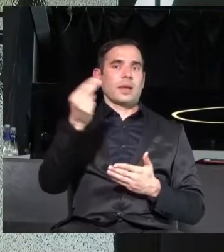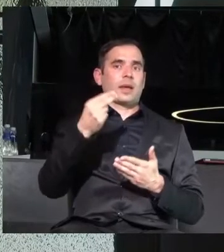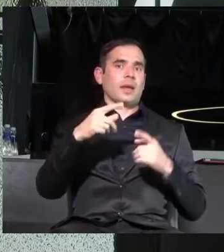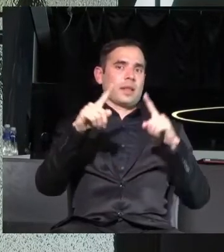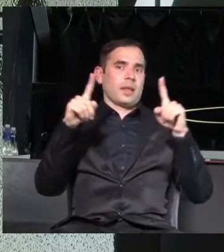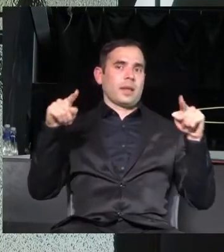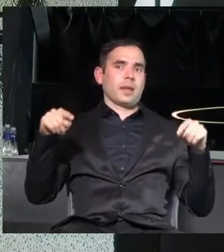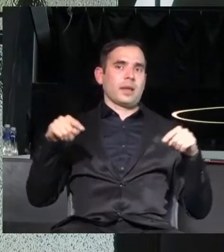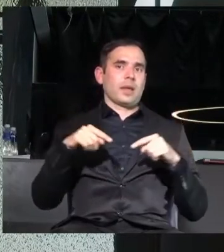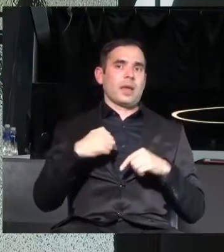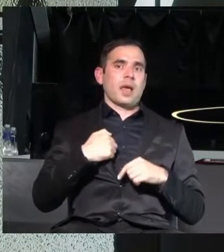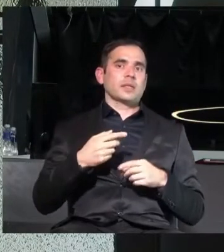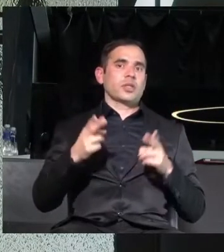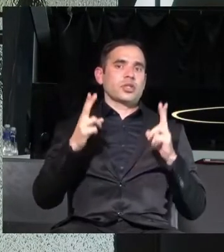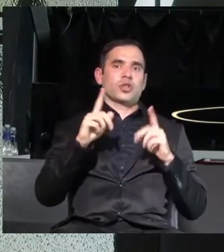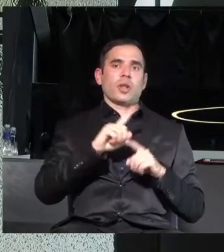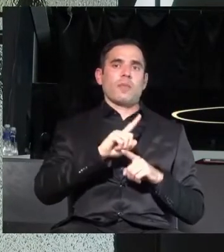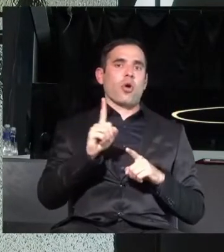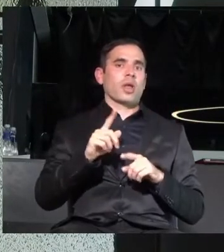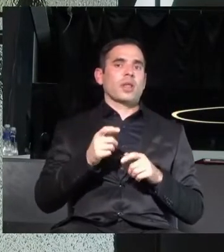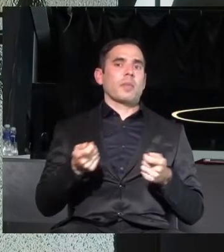реших, че не мога да приключа със страх.